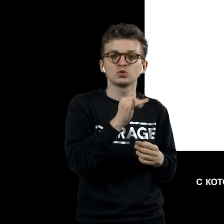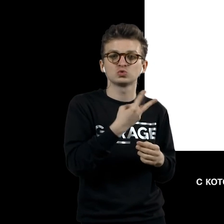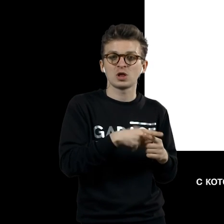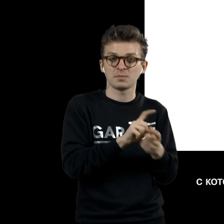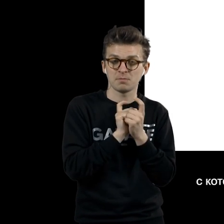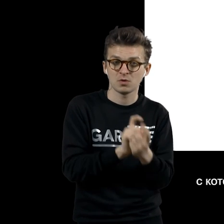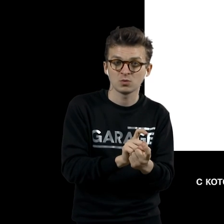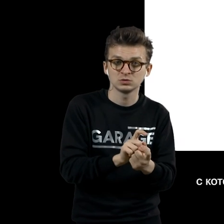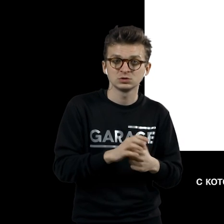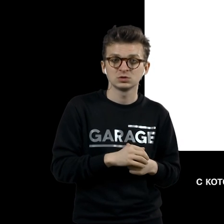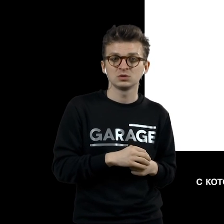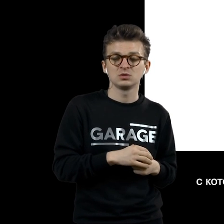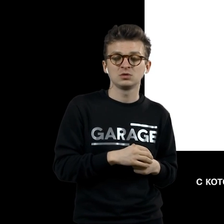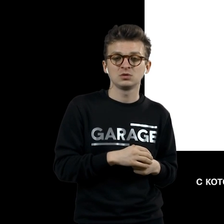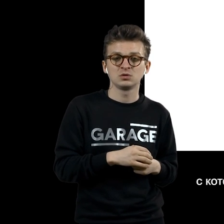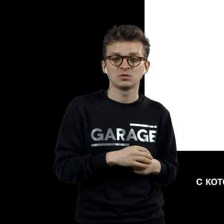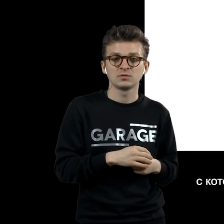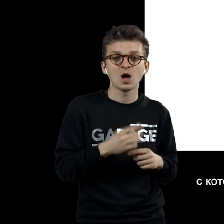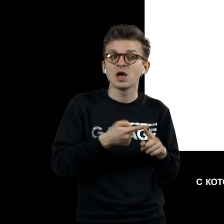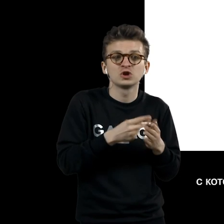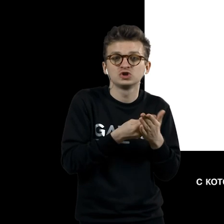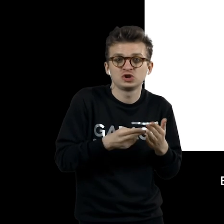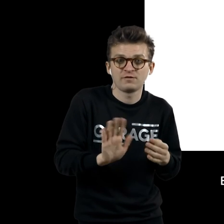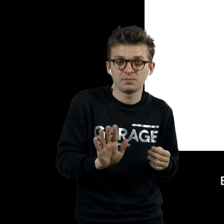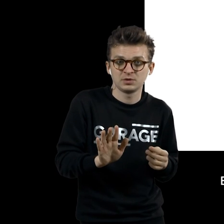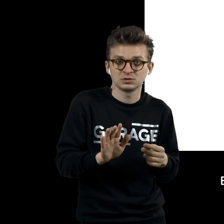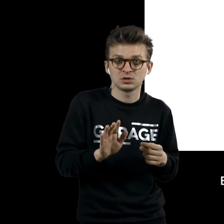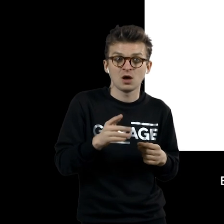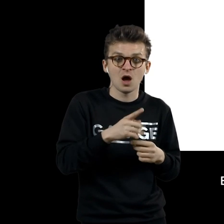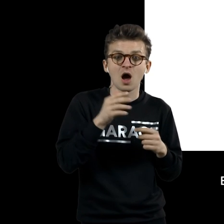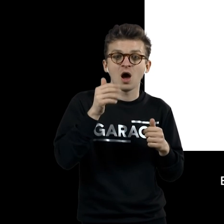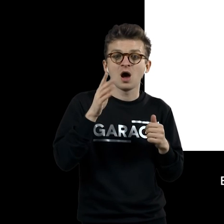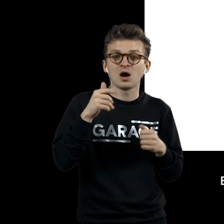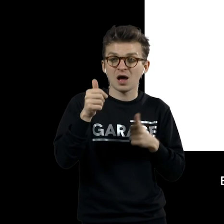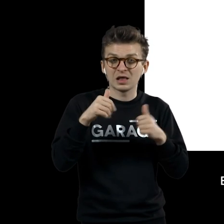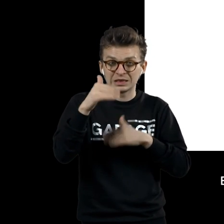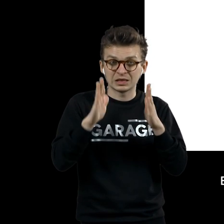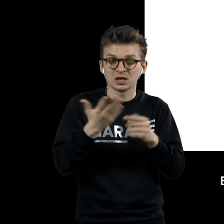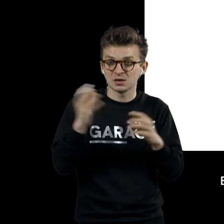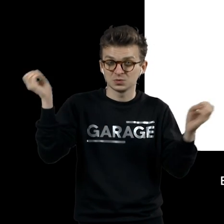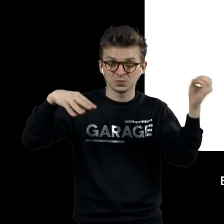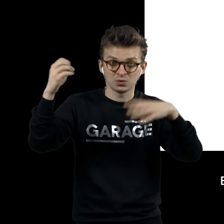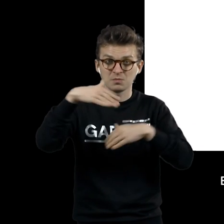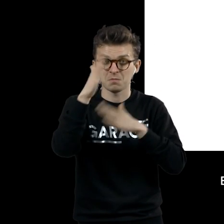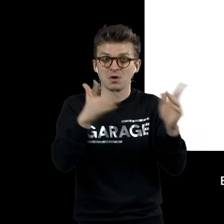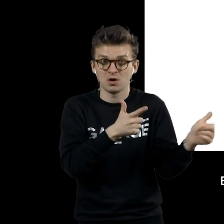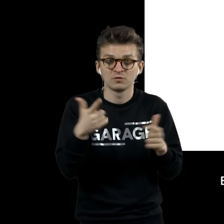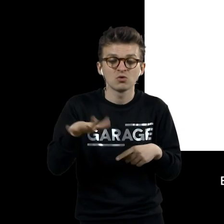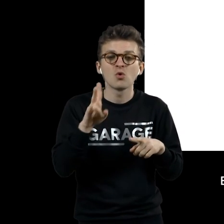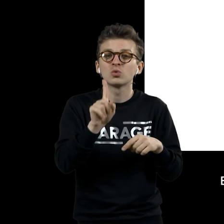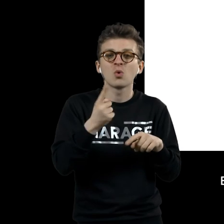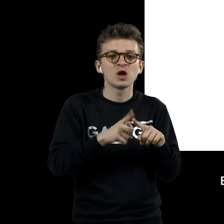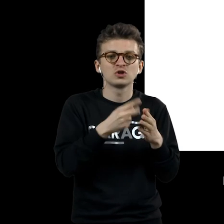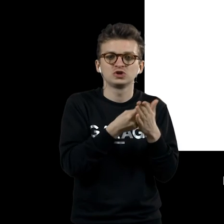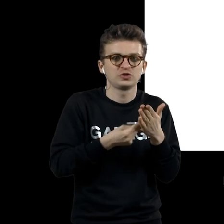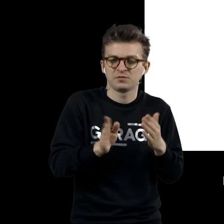пейзажем, с обнаженной женщиной, а оно не живопись. Вот картинка собралась, но она не является живописью, она является довольно неприятным